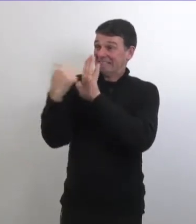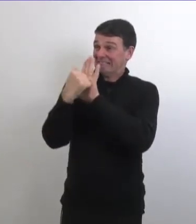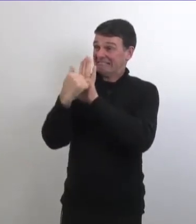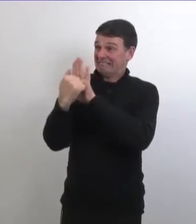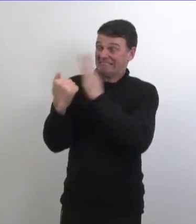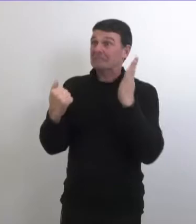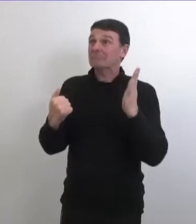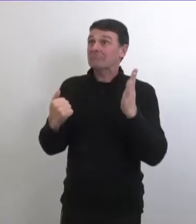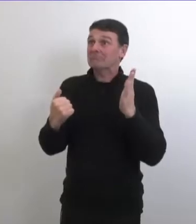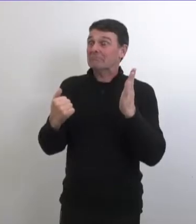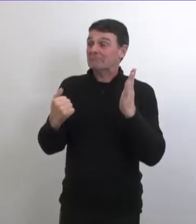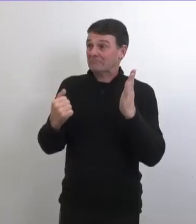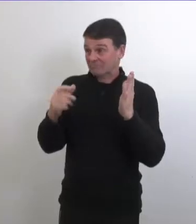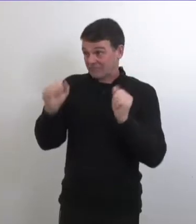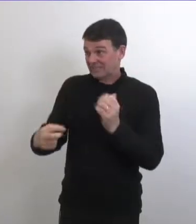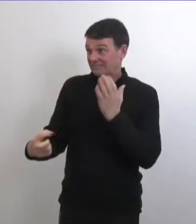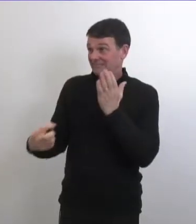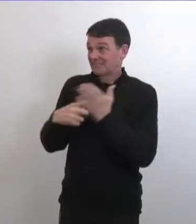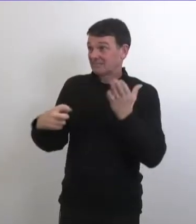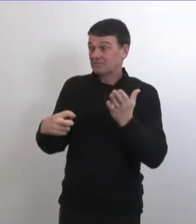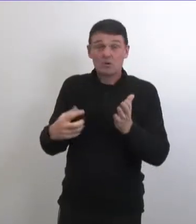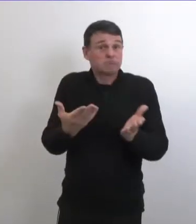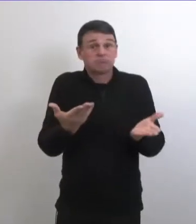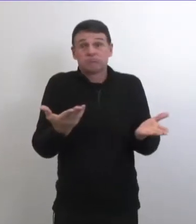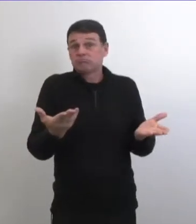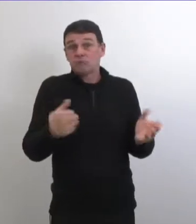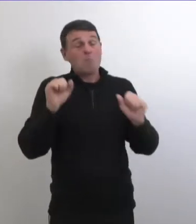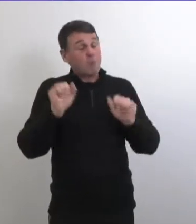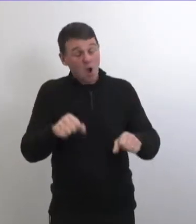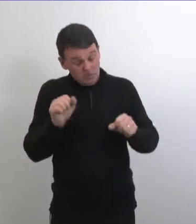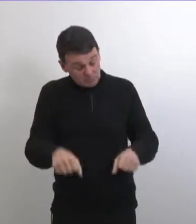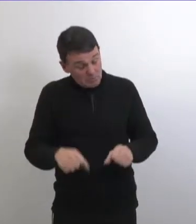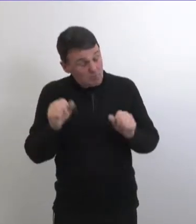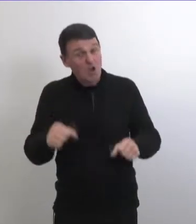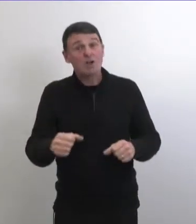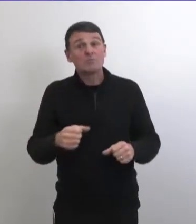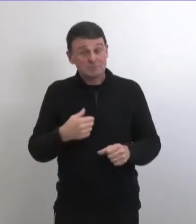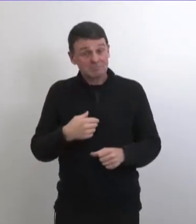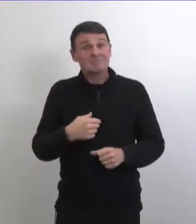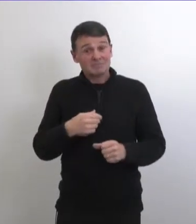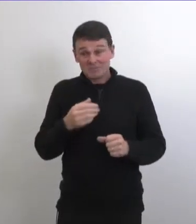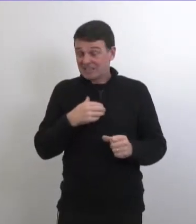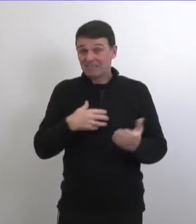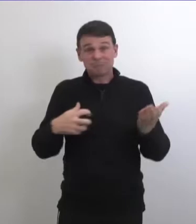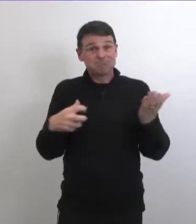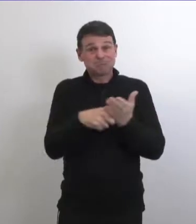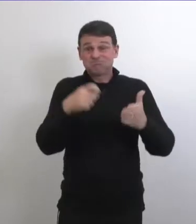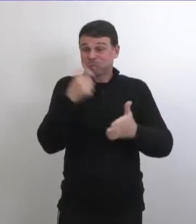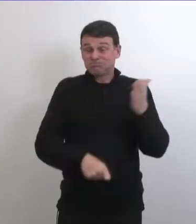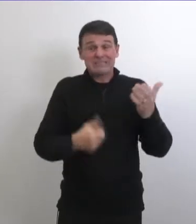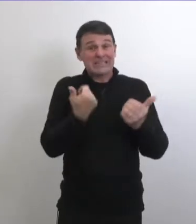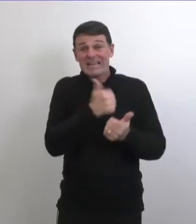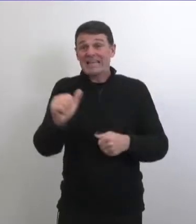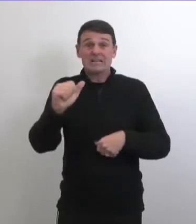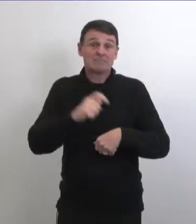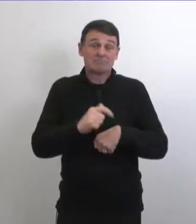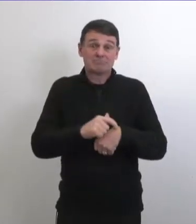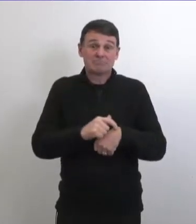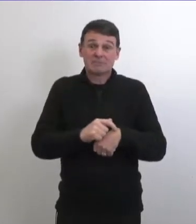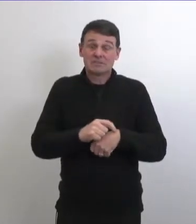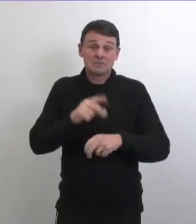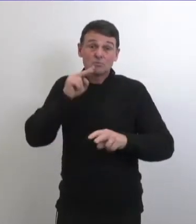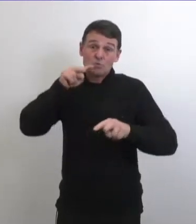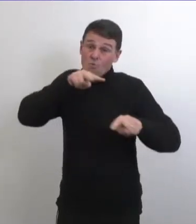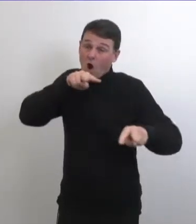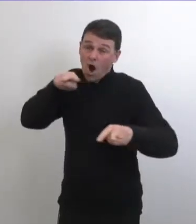'un agent des applications de la loi ils vont recevoir une amende oui c'est tout à fait possible les ordres de santé publique sont en